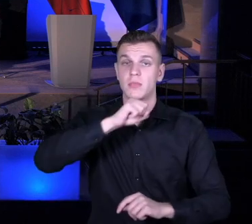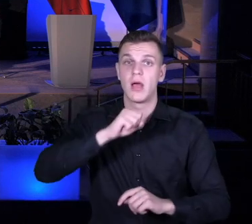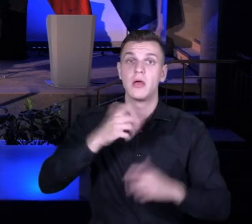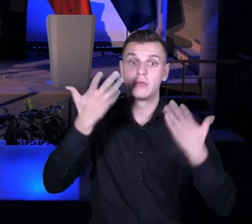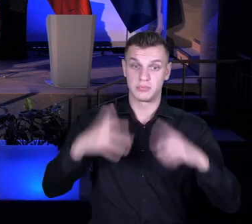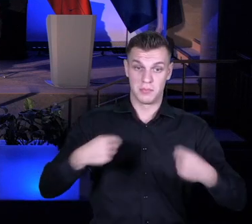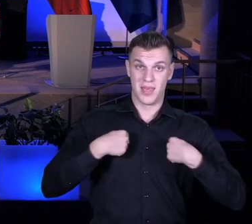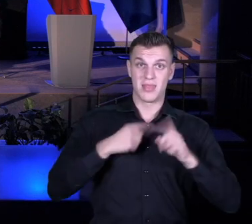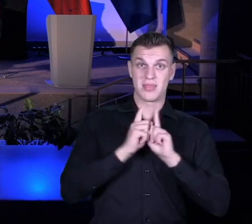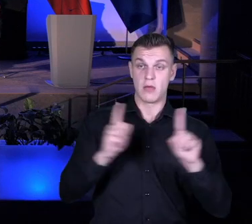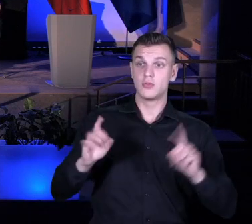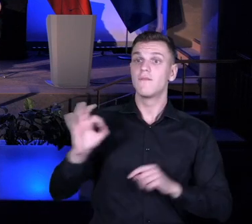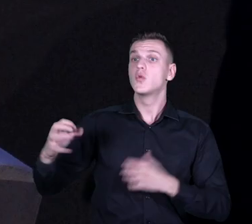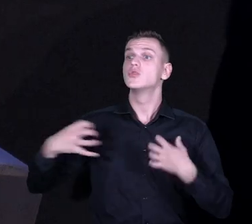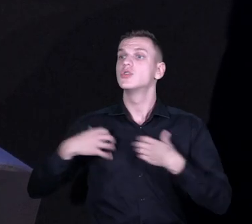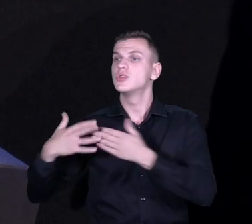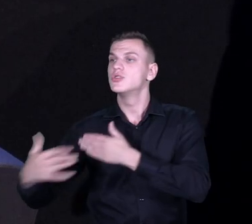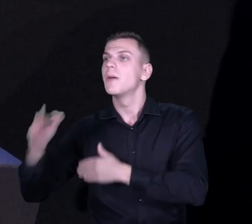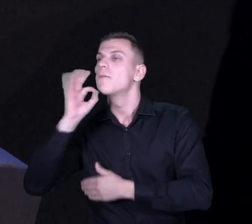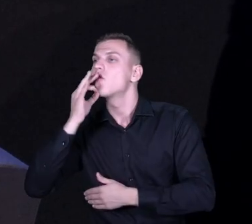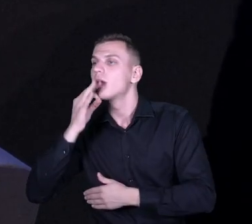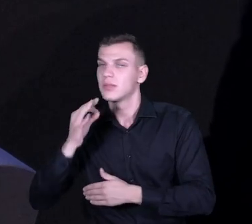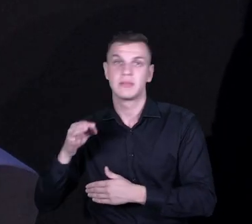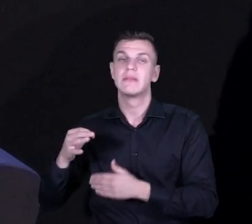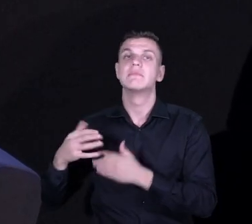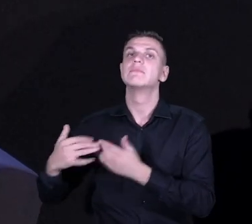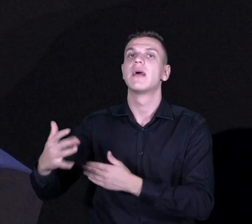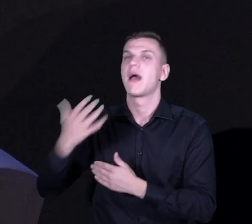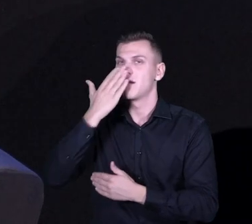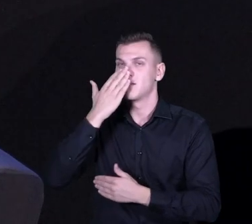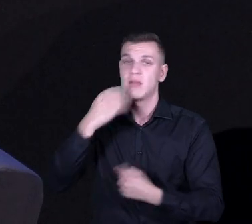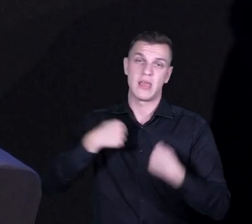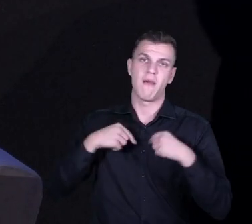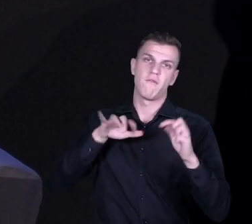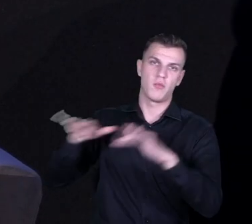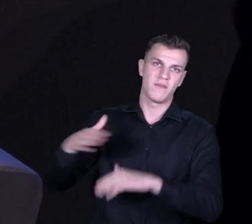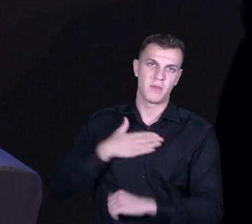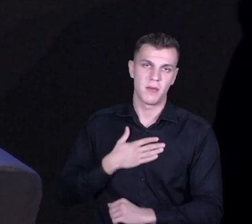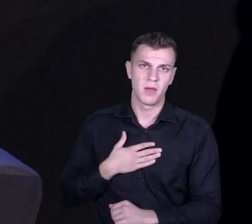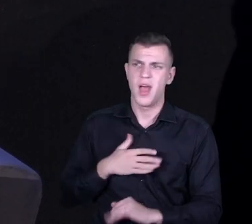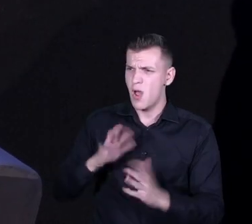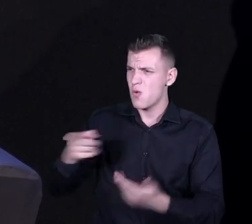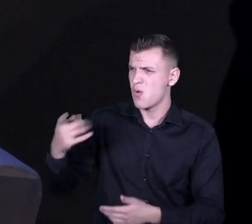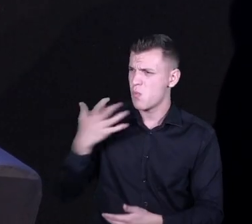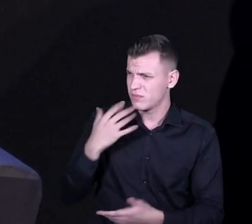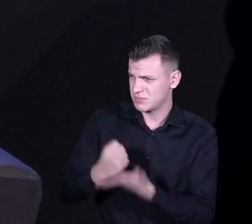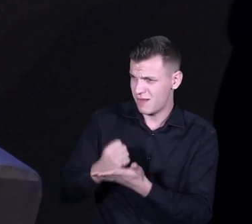młodego człowieka. Czyli już w takich pięciolatkach i dziesięciolatkach, tak? Wracamy do starych czasów.